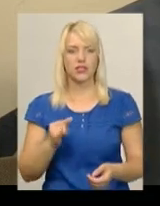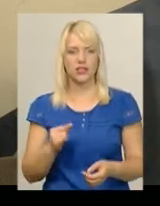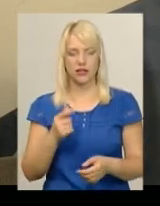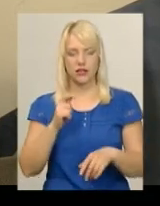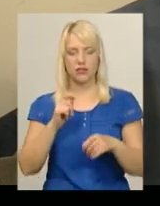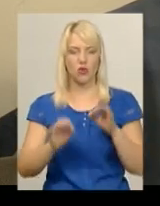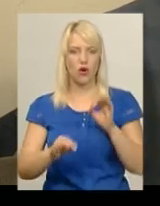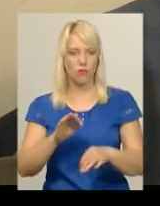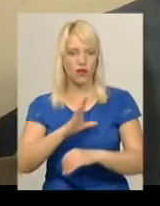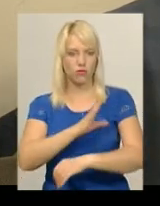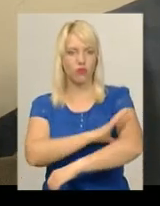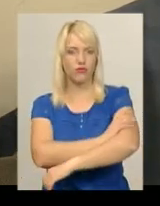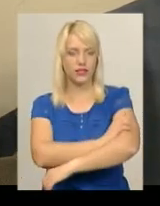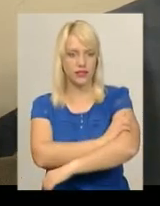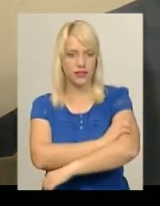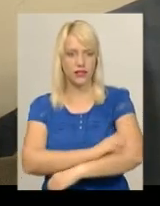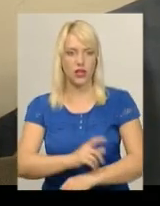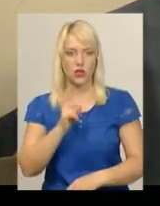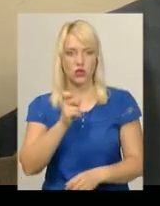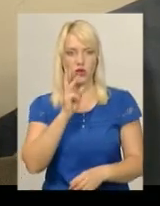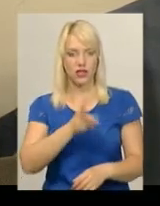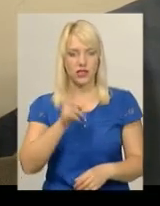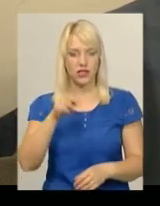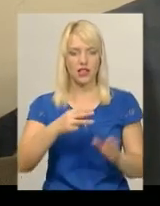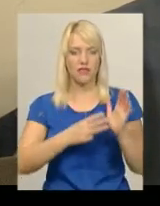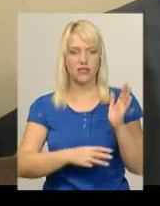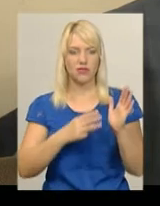нормальний тиск, 130 на 80.